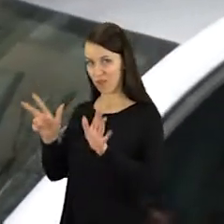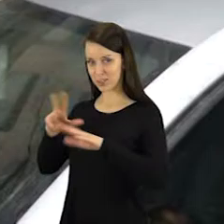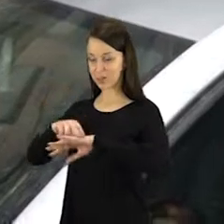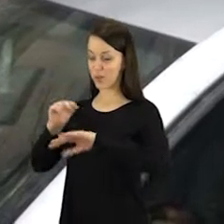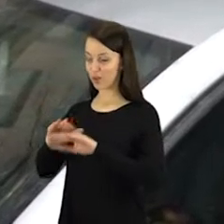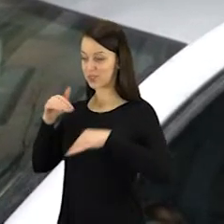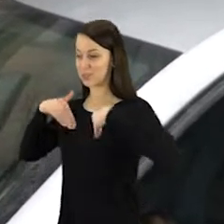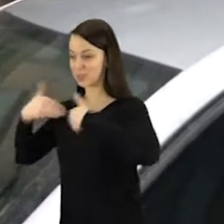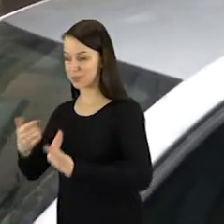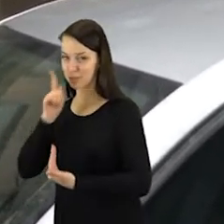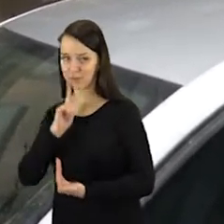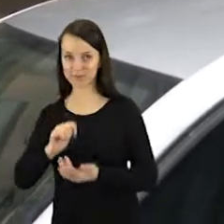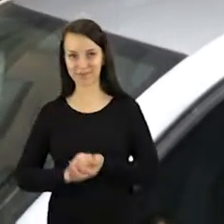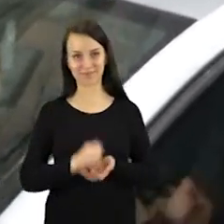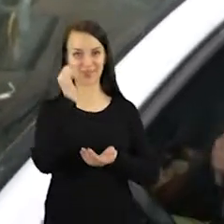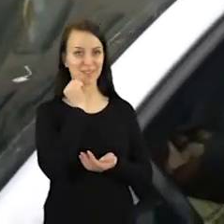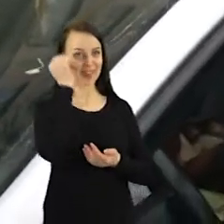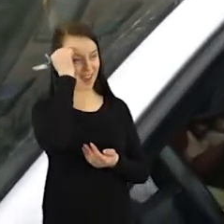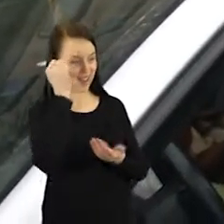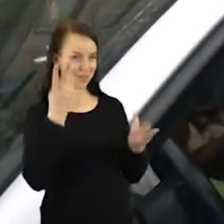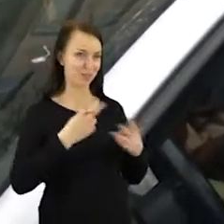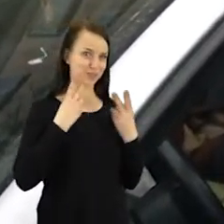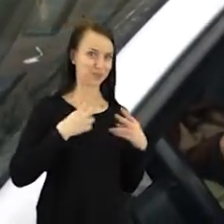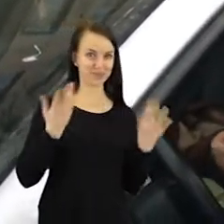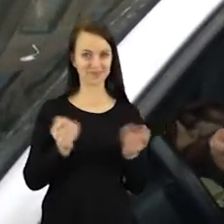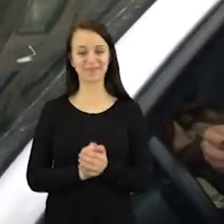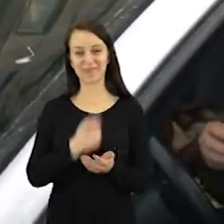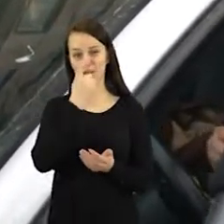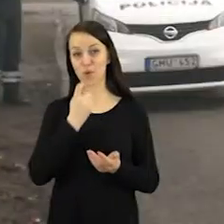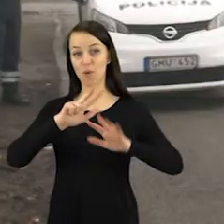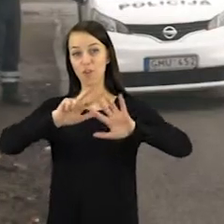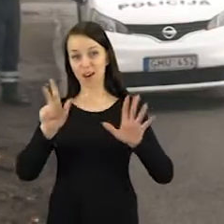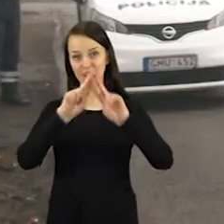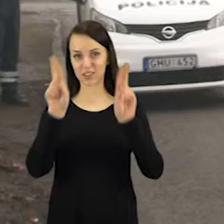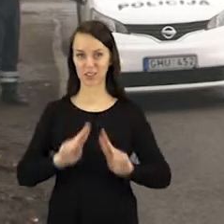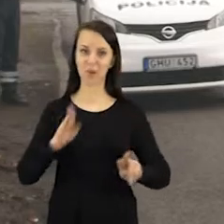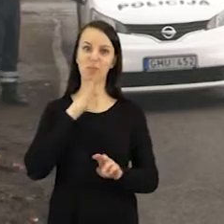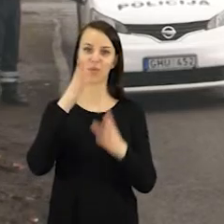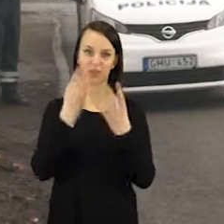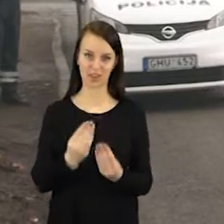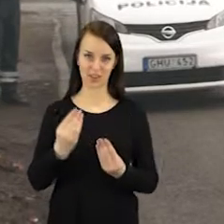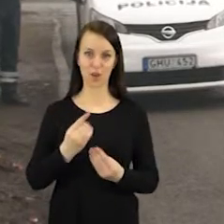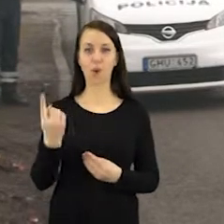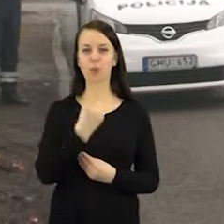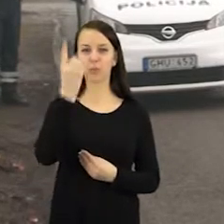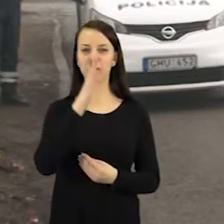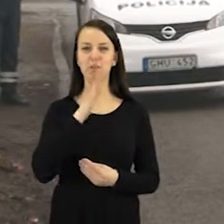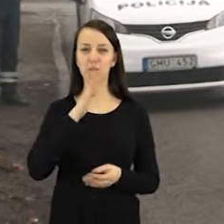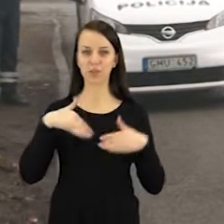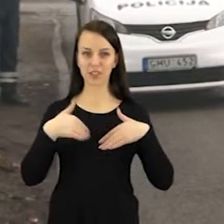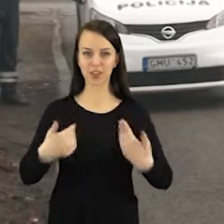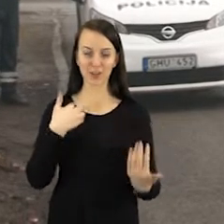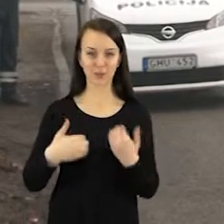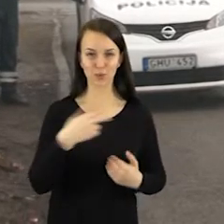Kovo 8-osios tarptautinės moters dienos proga pasveikinti